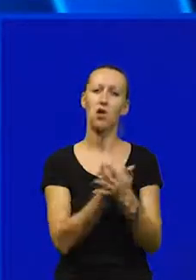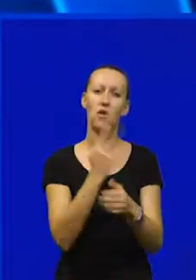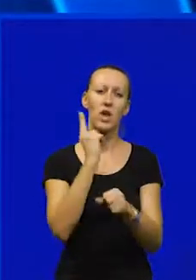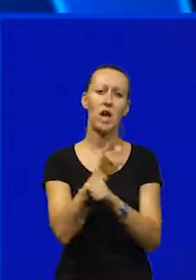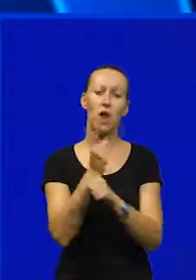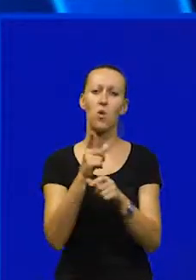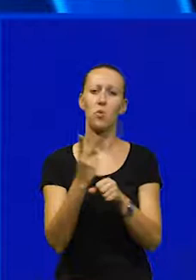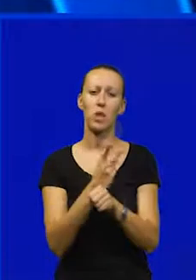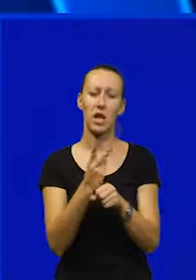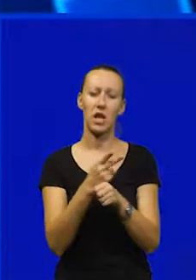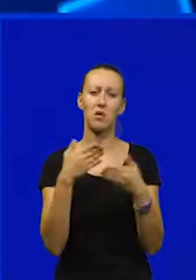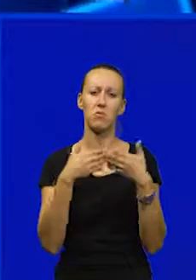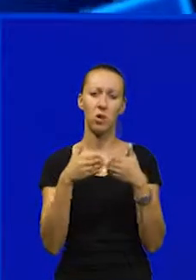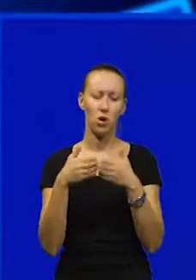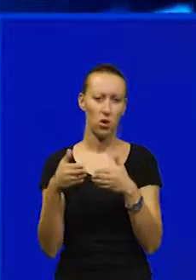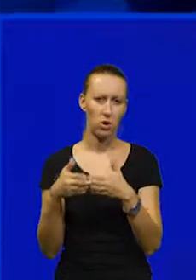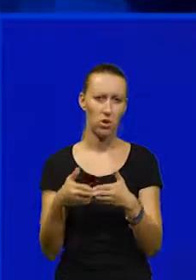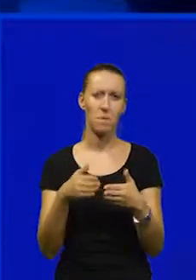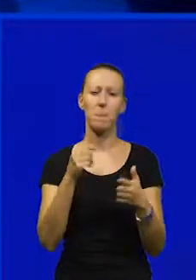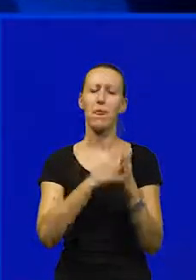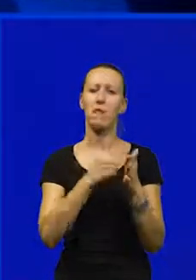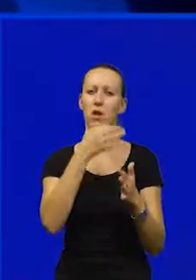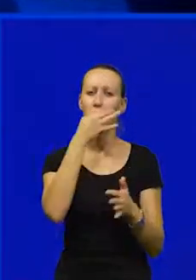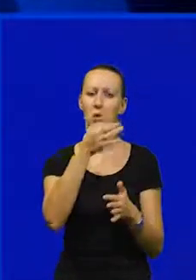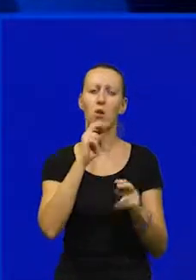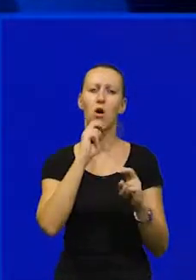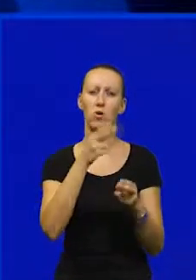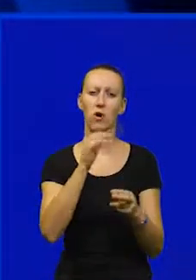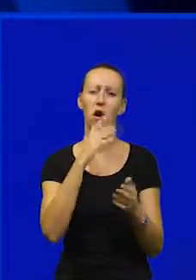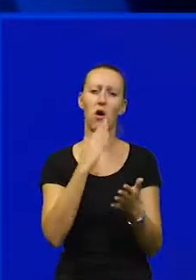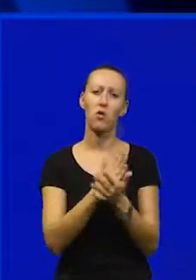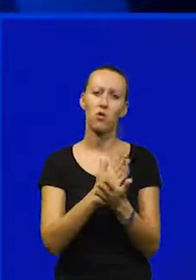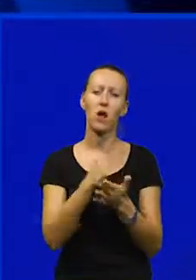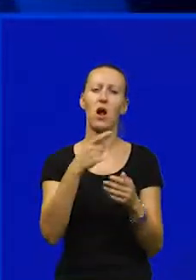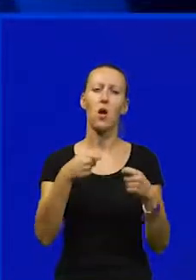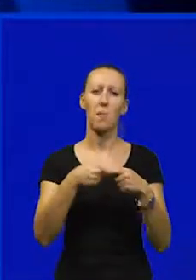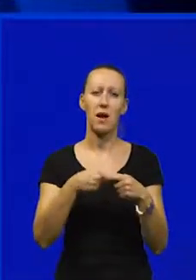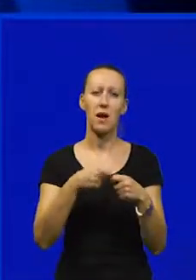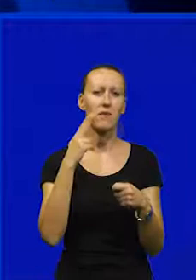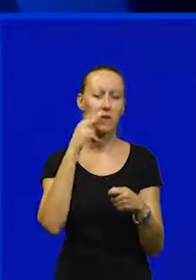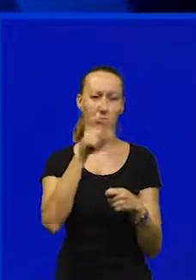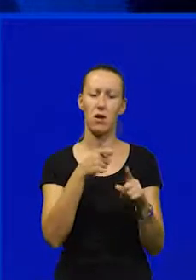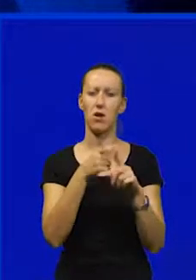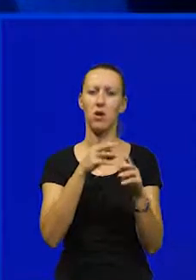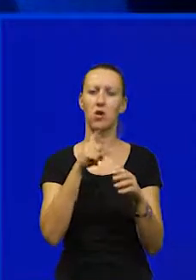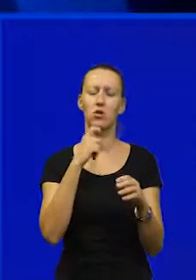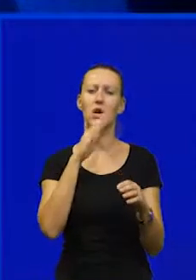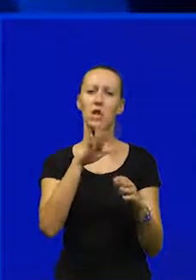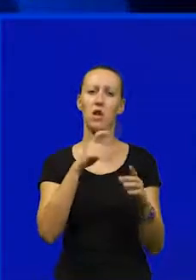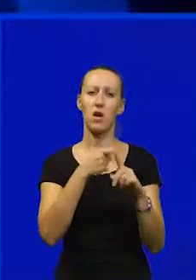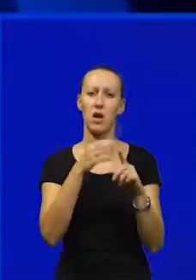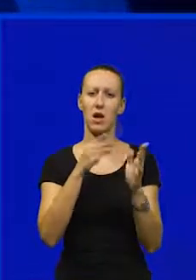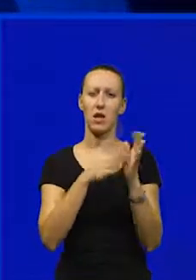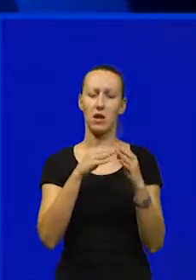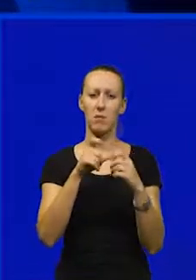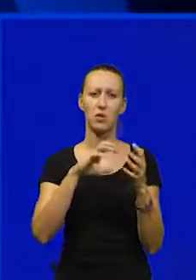učitelji uljanikovih brodova. Na novinarski upit odgovarali im kao strateški partner poduzetnik Danko Končar i njegova kjermas